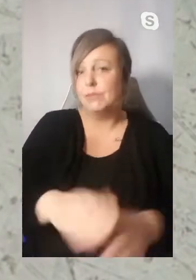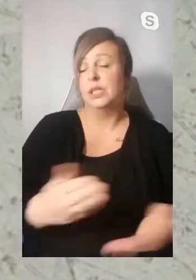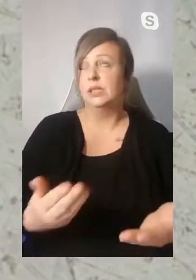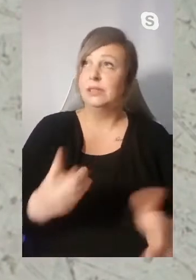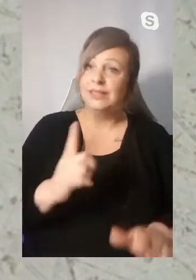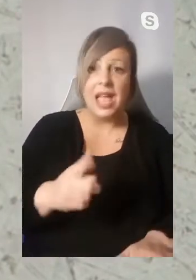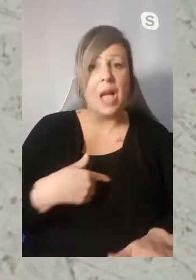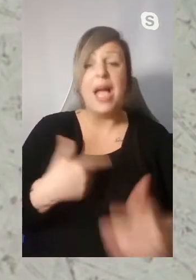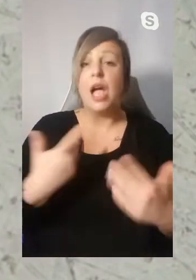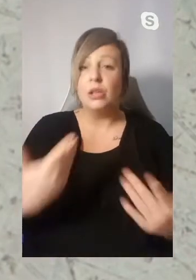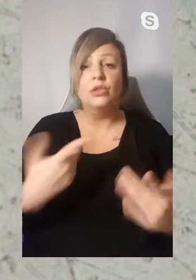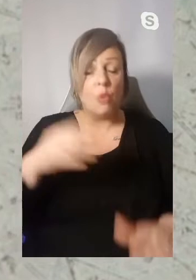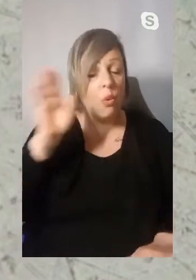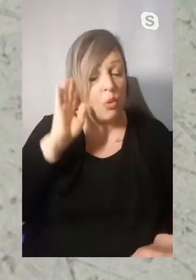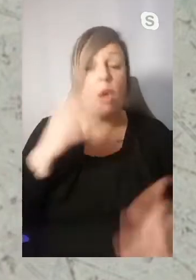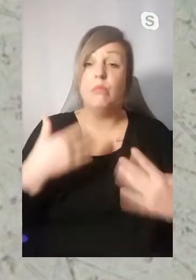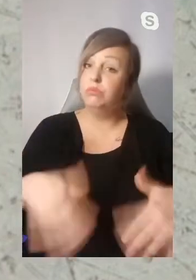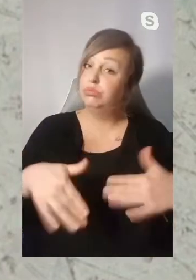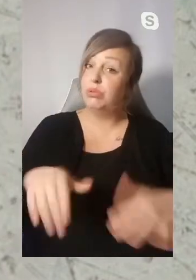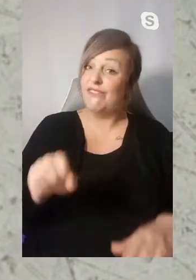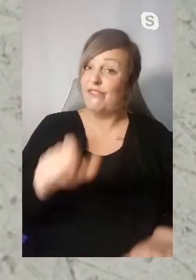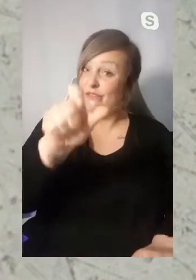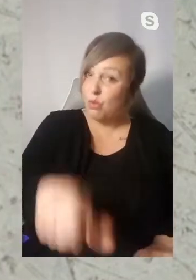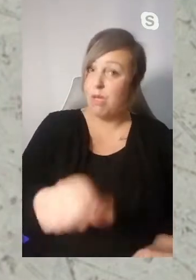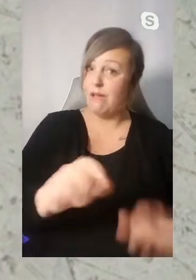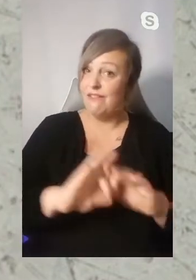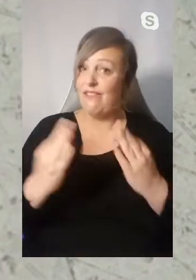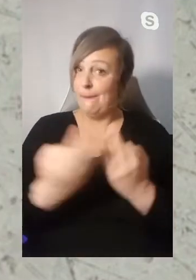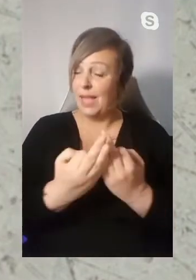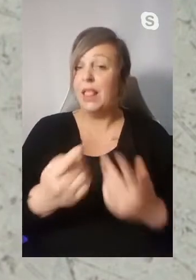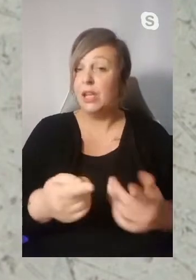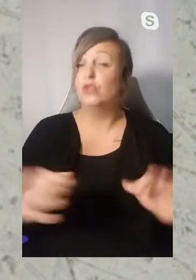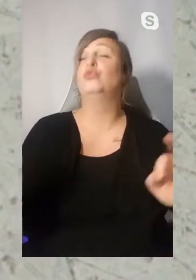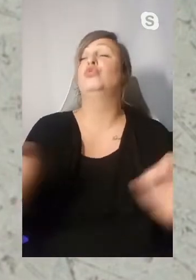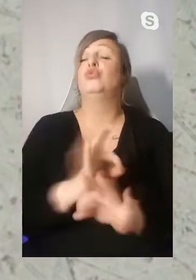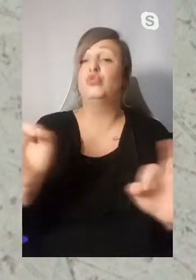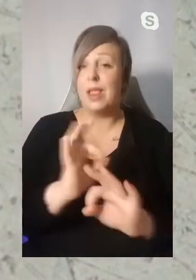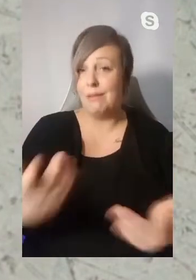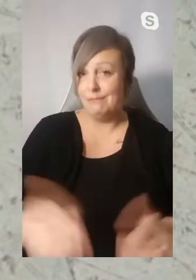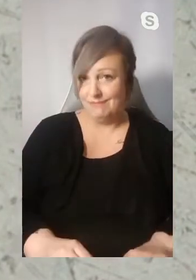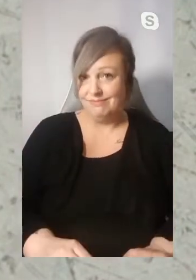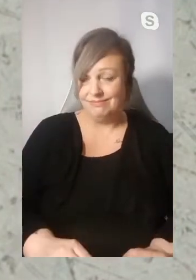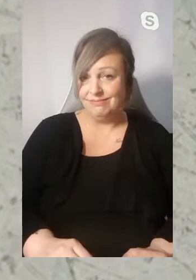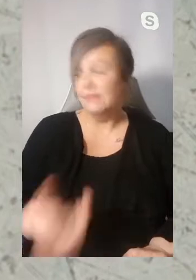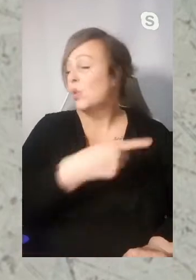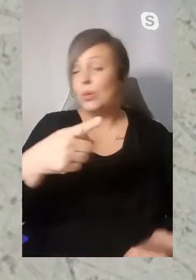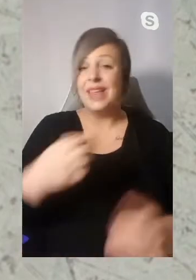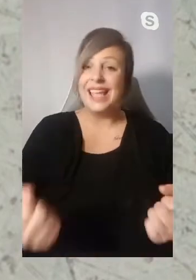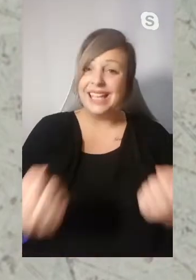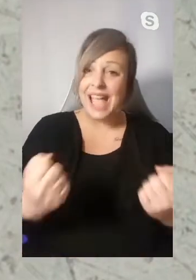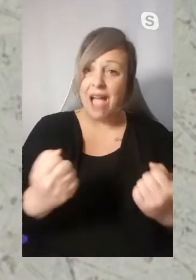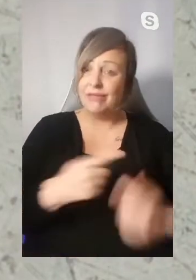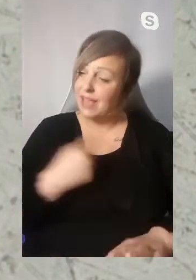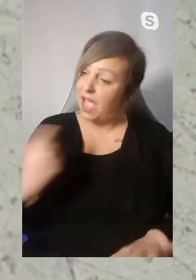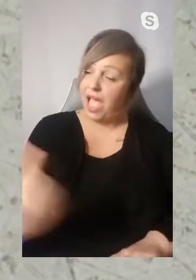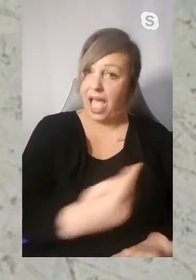das berichten lassen, was ich da so gehört habe, dann war das für den Menschen und für die Familie schon schlimm genug. Und wenn all diese Kraft,